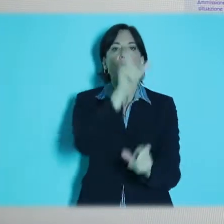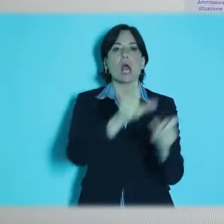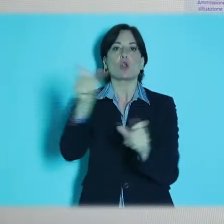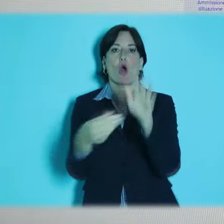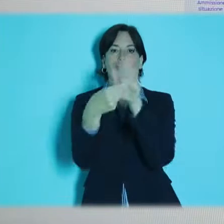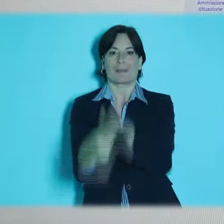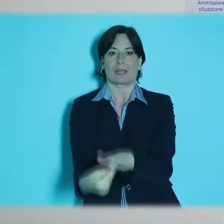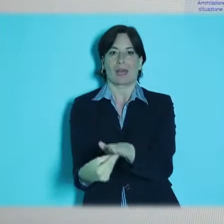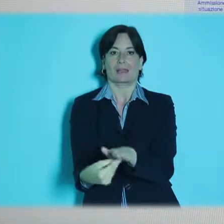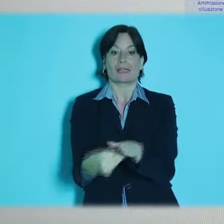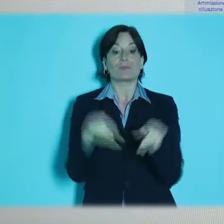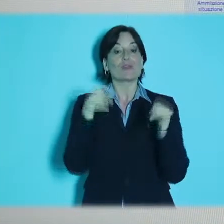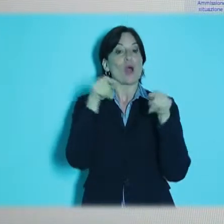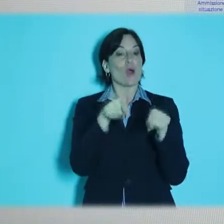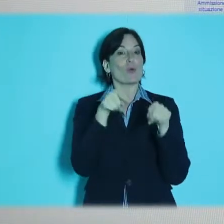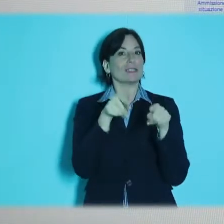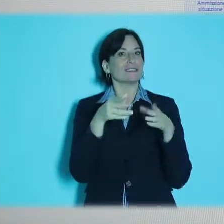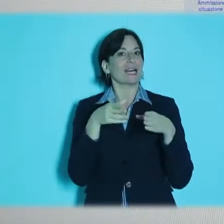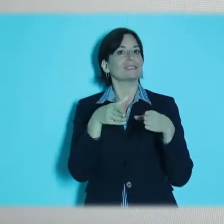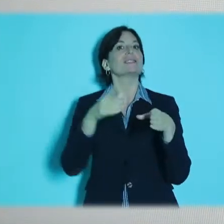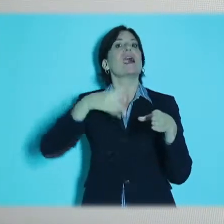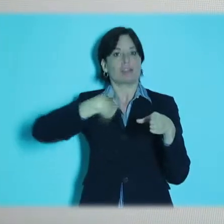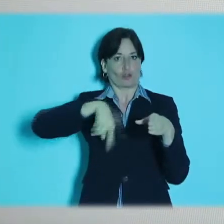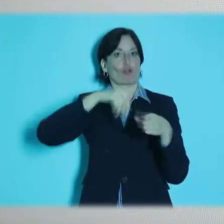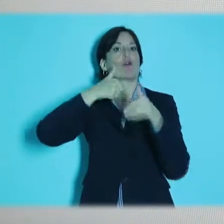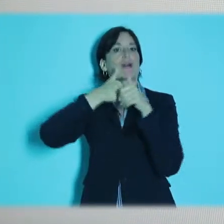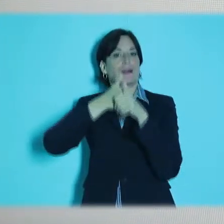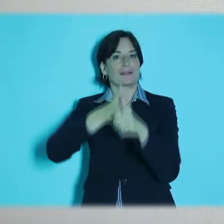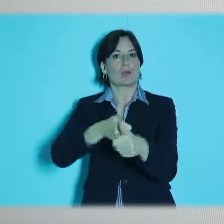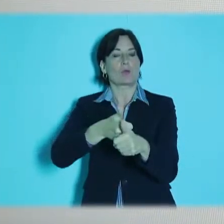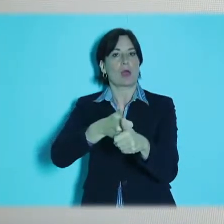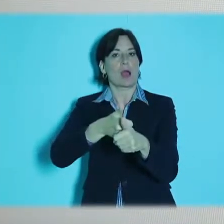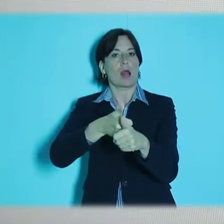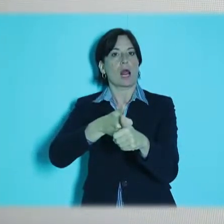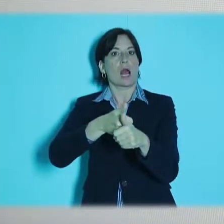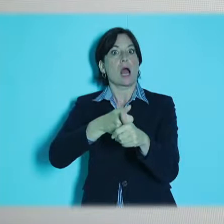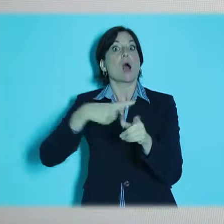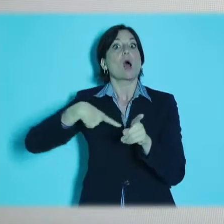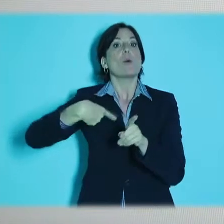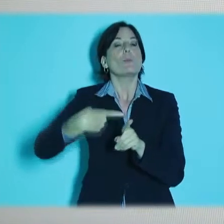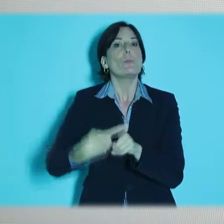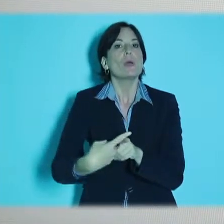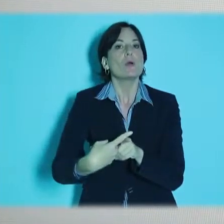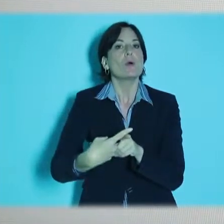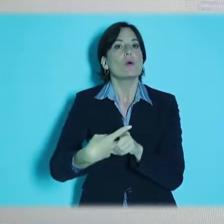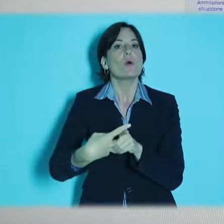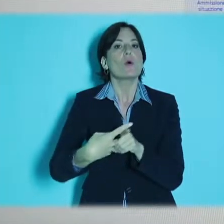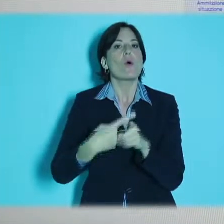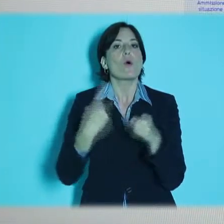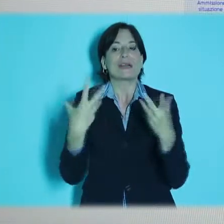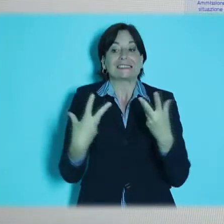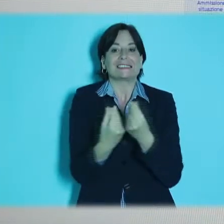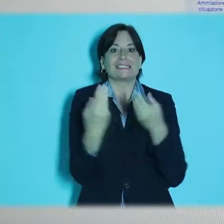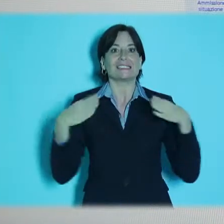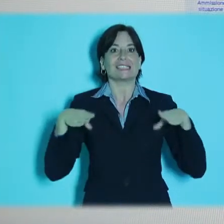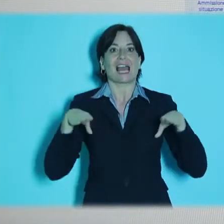al meglio il personale. È una linea questa che noi stiamo perseguendo e soprattutto stiamo cercando anche di far